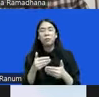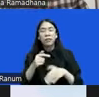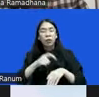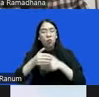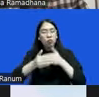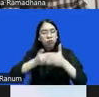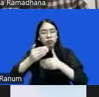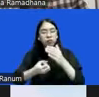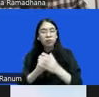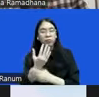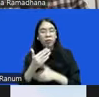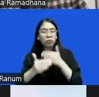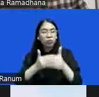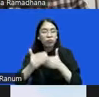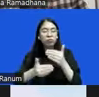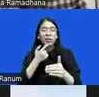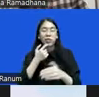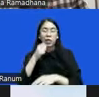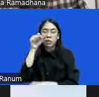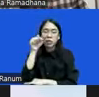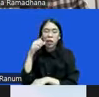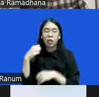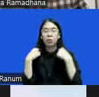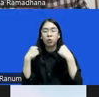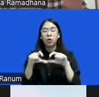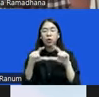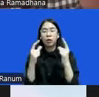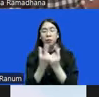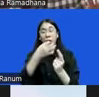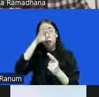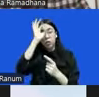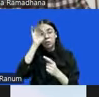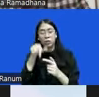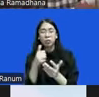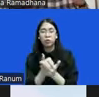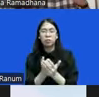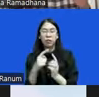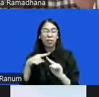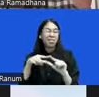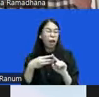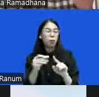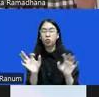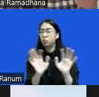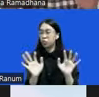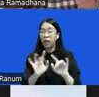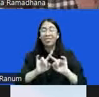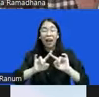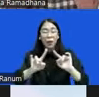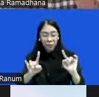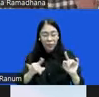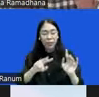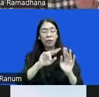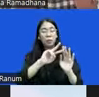terkait dengan kejahatan, penguatan lembaga kepolisian, itu bukan hal yang tabu. Akan tetapi kalau perubahan itu